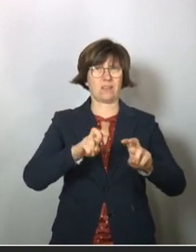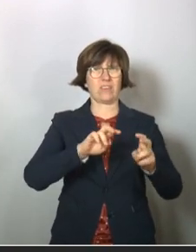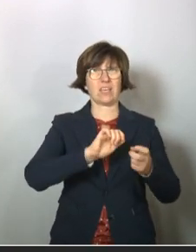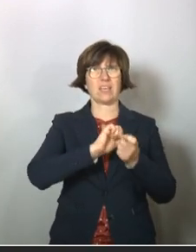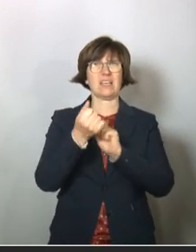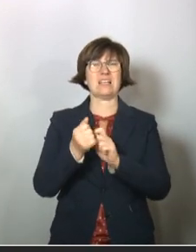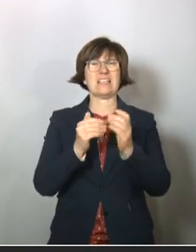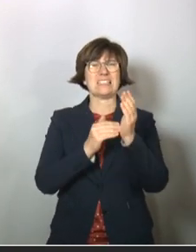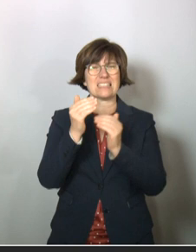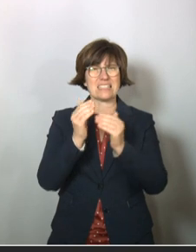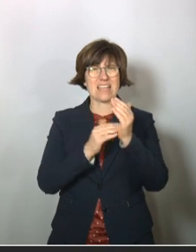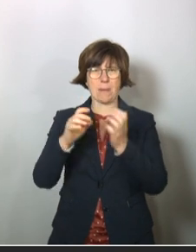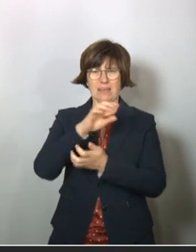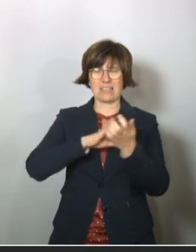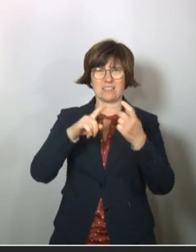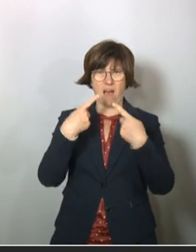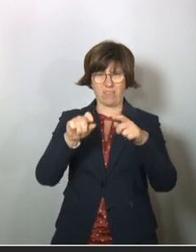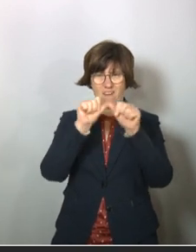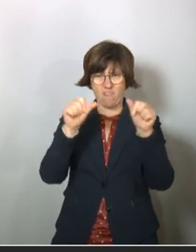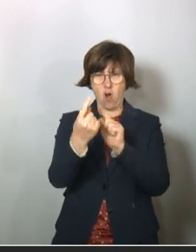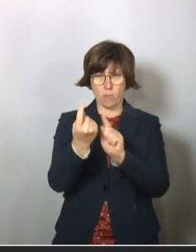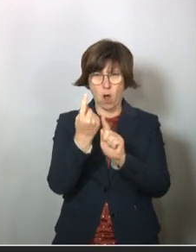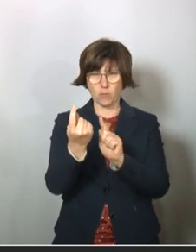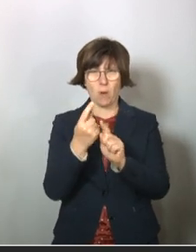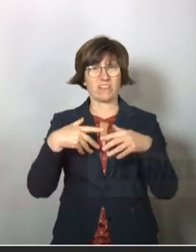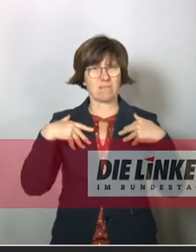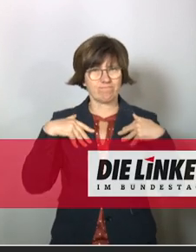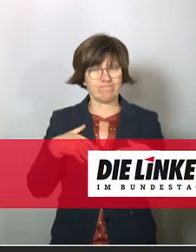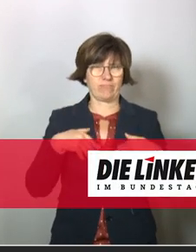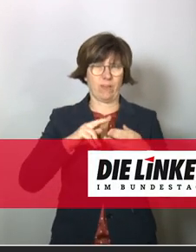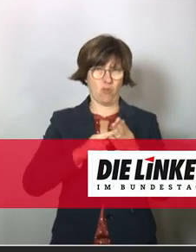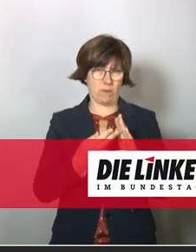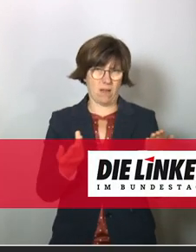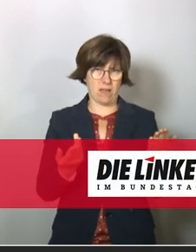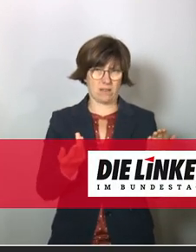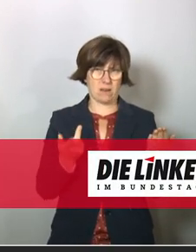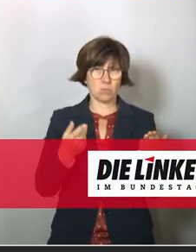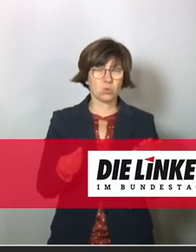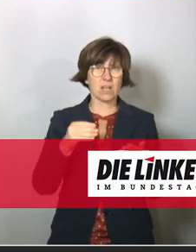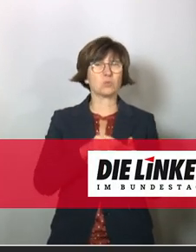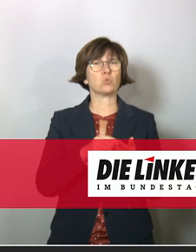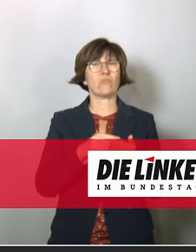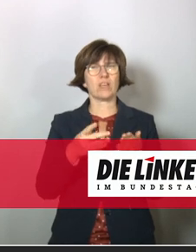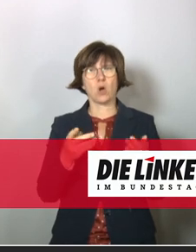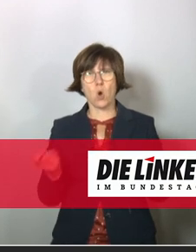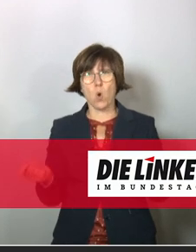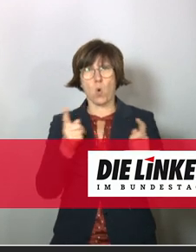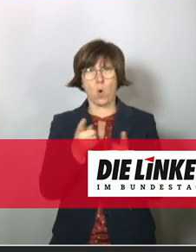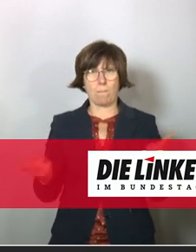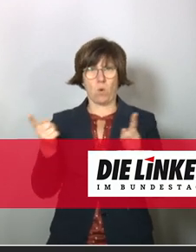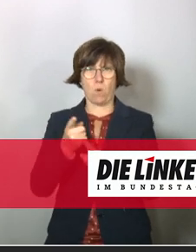Systemkrisen anderer Art, die uns bevorstehen, vorzubereiten und entsprechend eben da einen Umbau vorzunehmen.